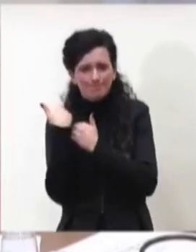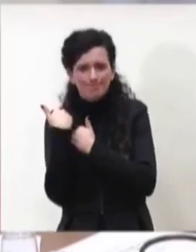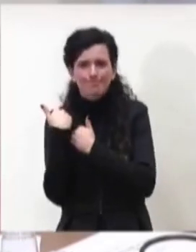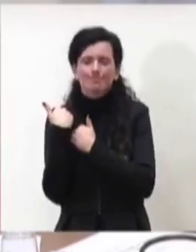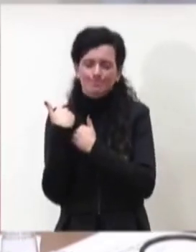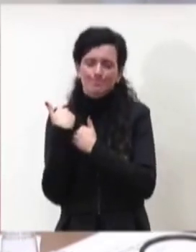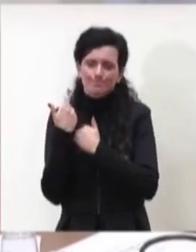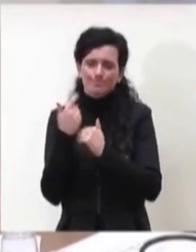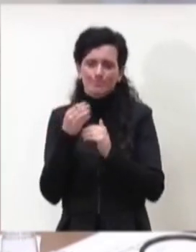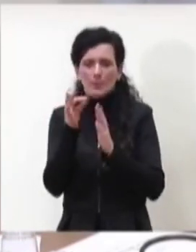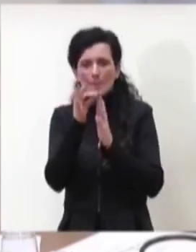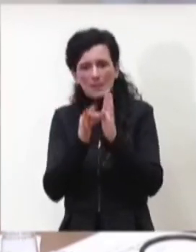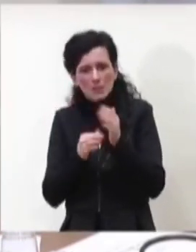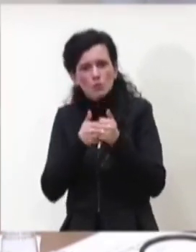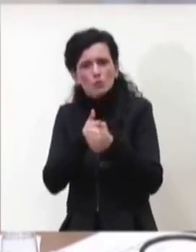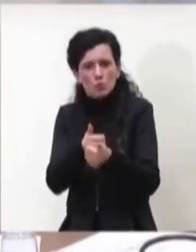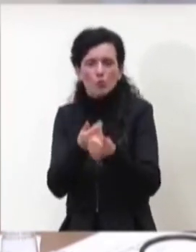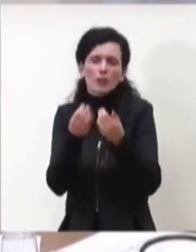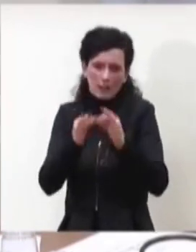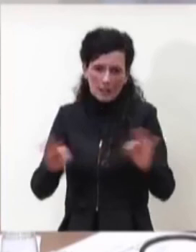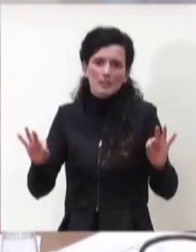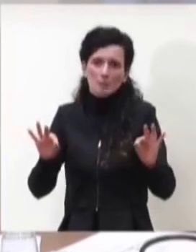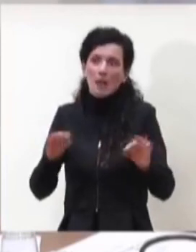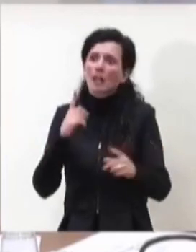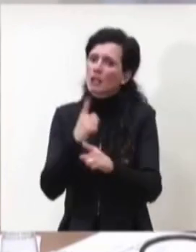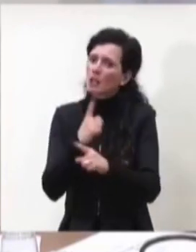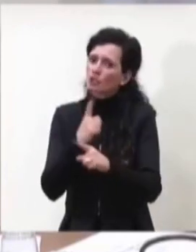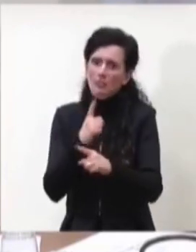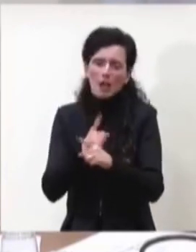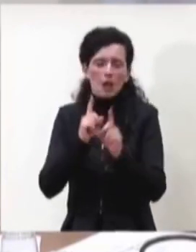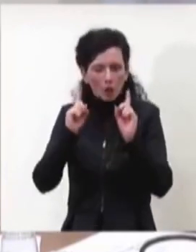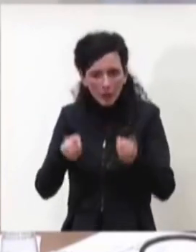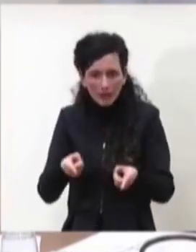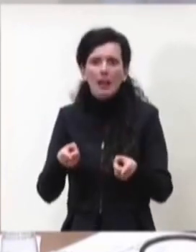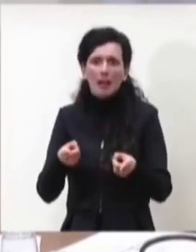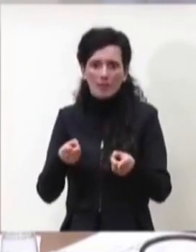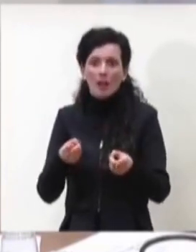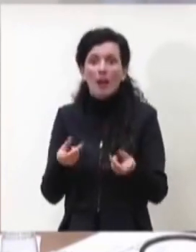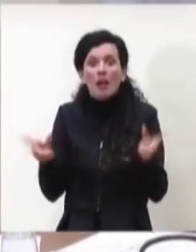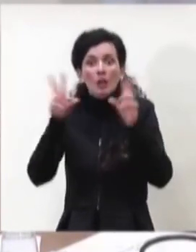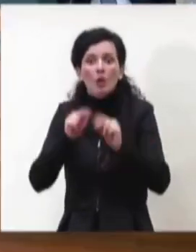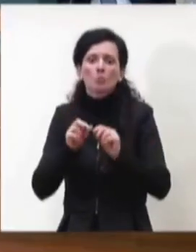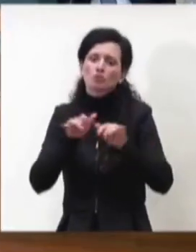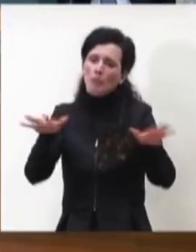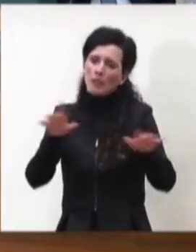tutte le misure che è necessario prendere per non far ripartire l'epidemia